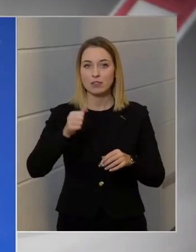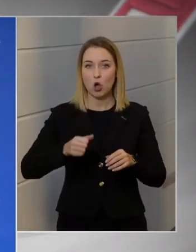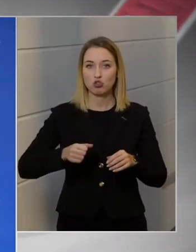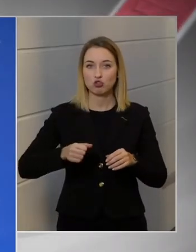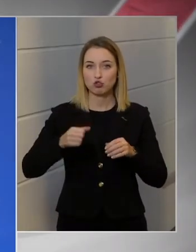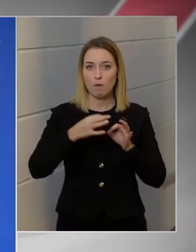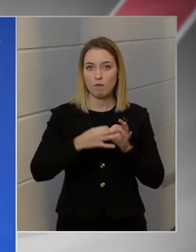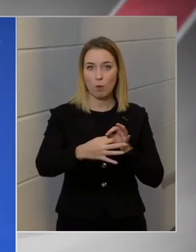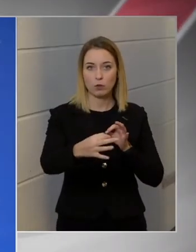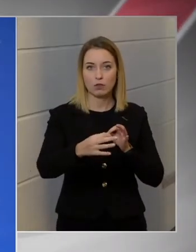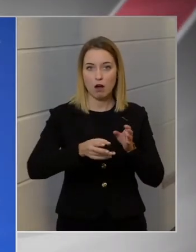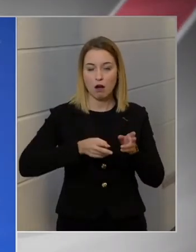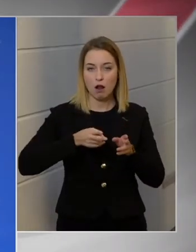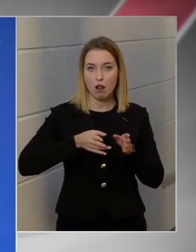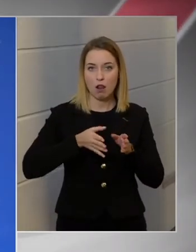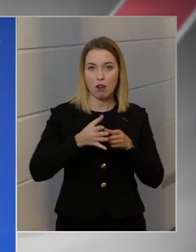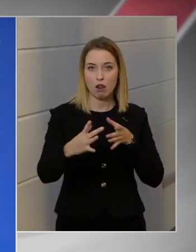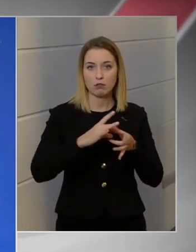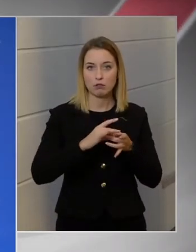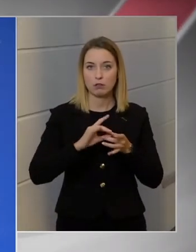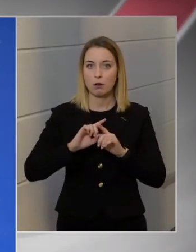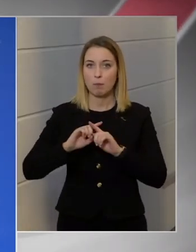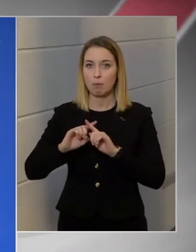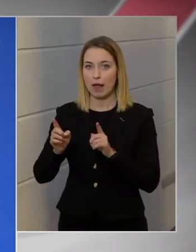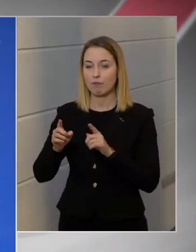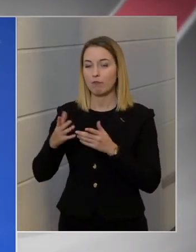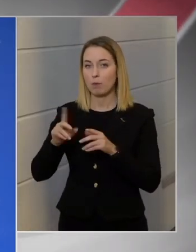rácsatlakozni, a másik az a közvetlen reptéri vasút.